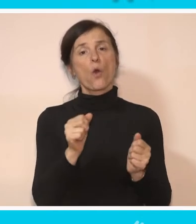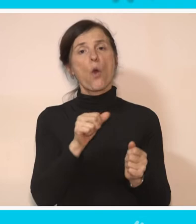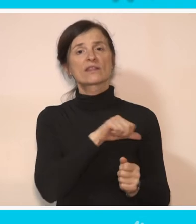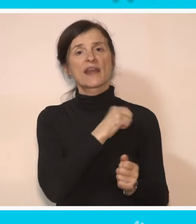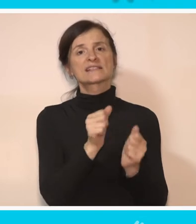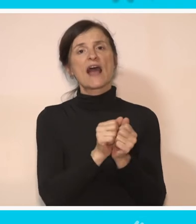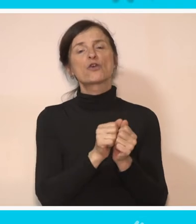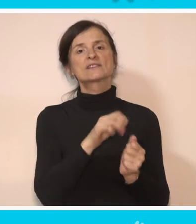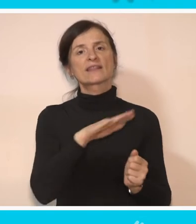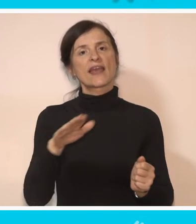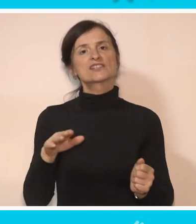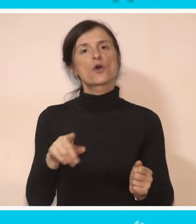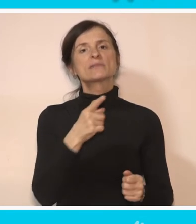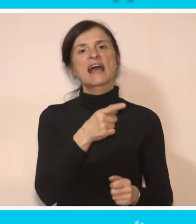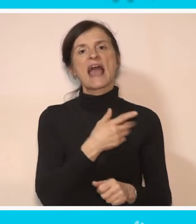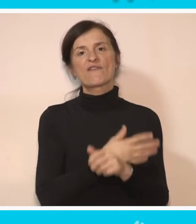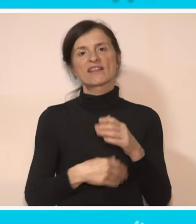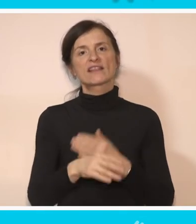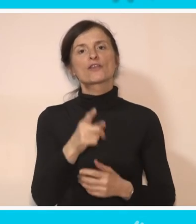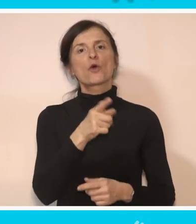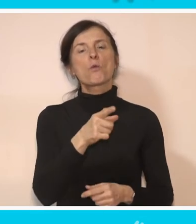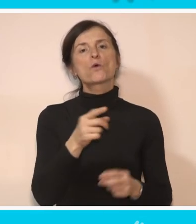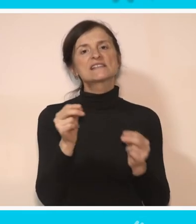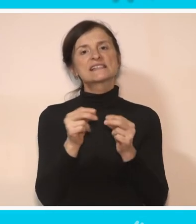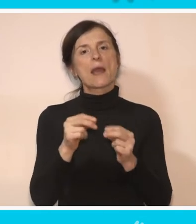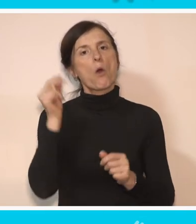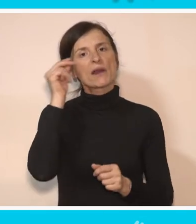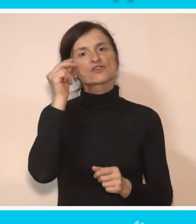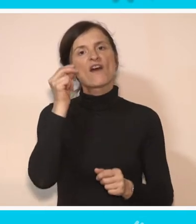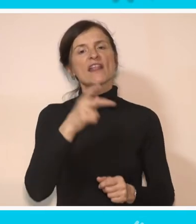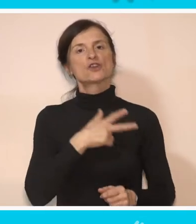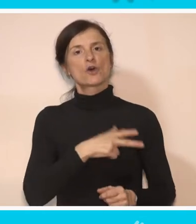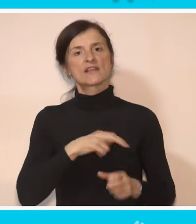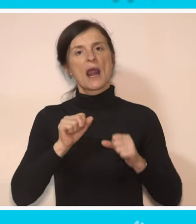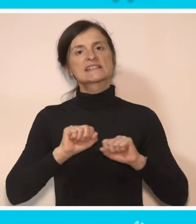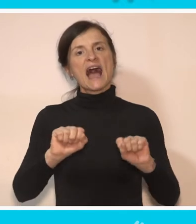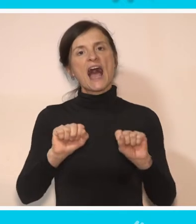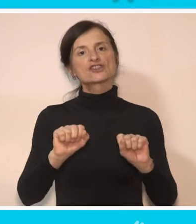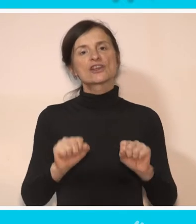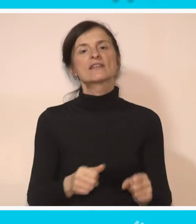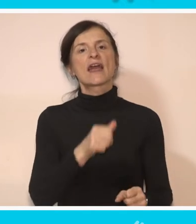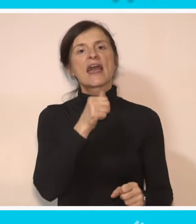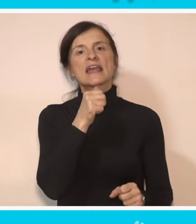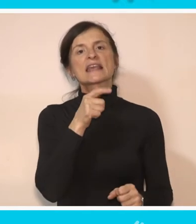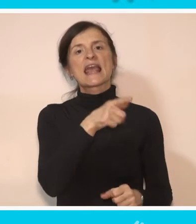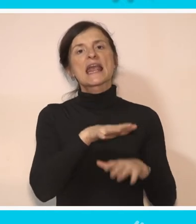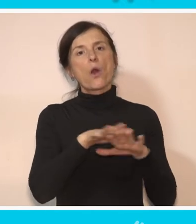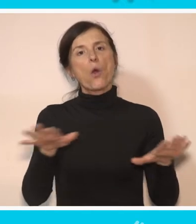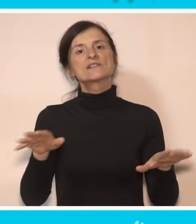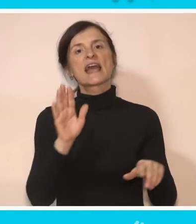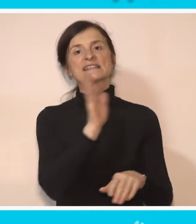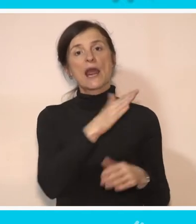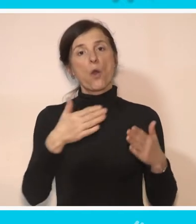razvoju i sa invaliditetom u sistemu obrazovanja socijalne zaštite, kao i o diagnostičkom smislu, a